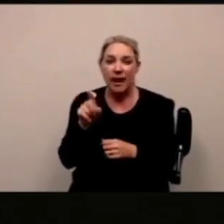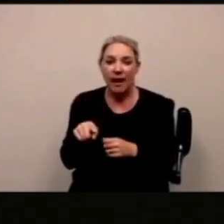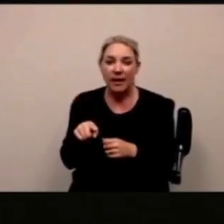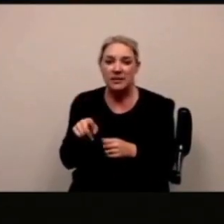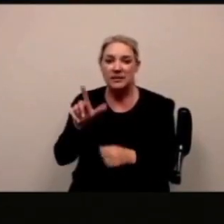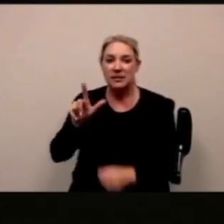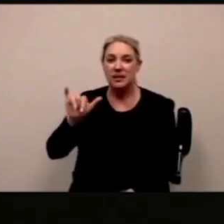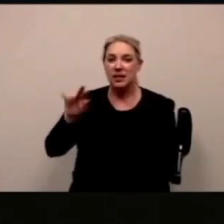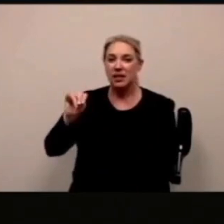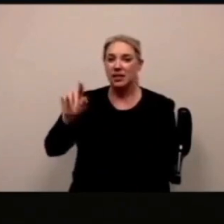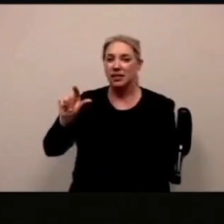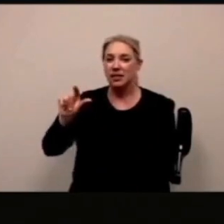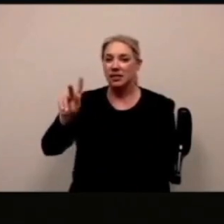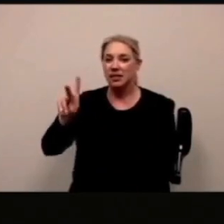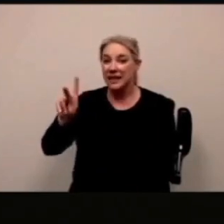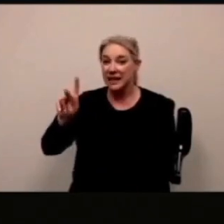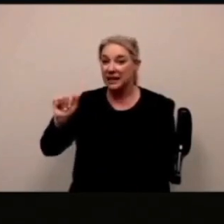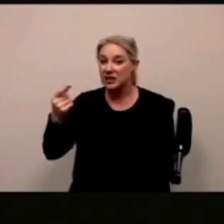c'è nel chat